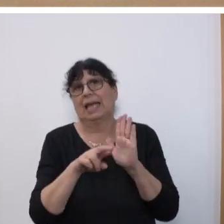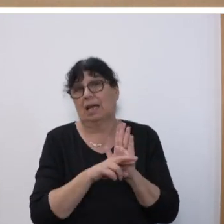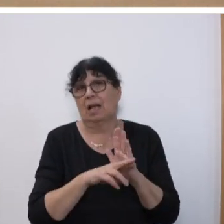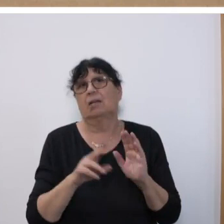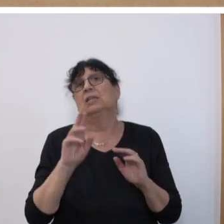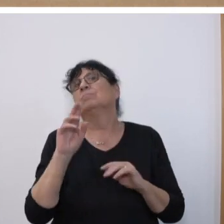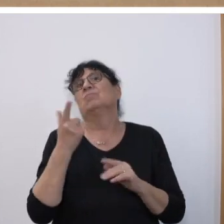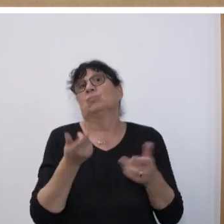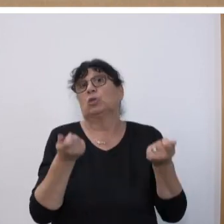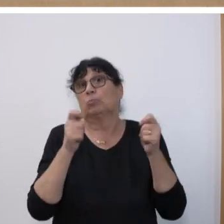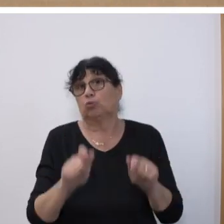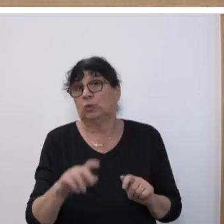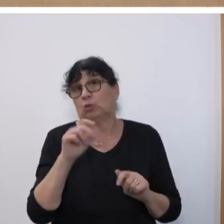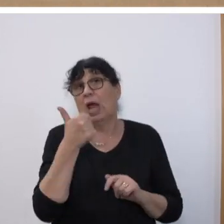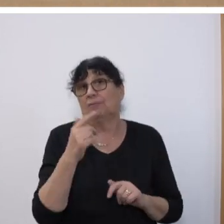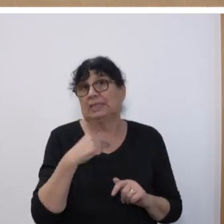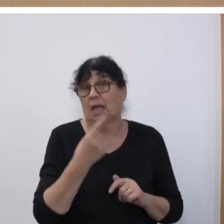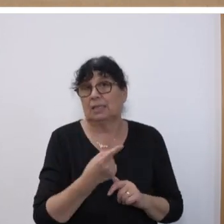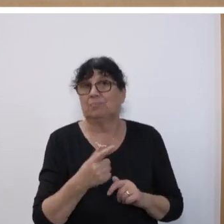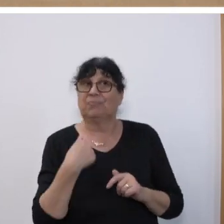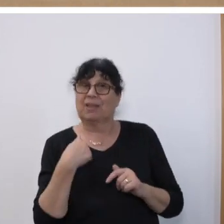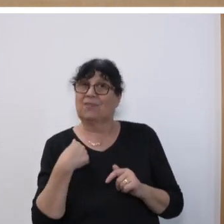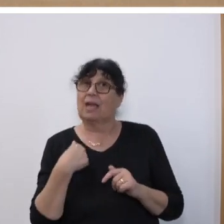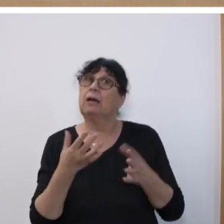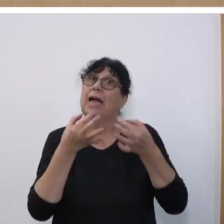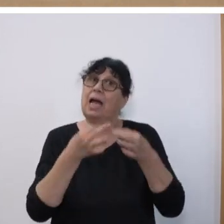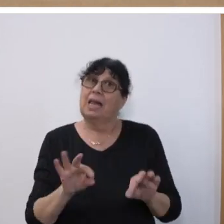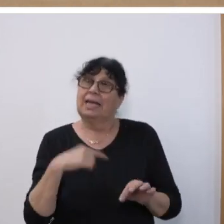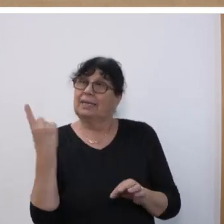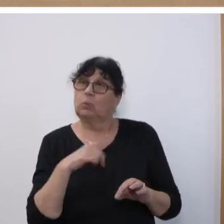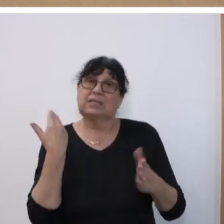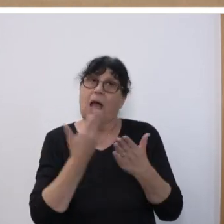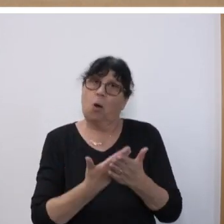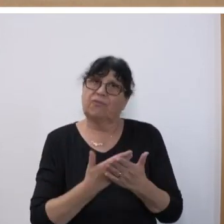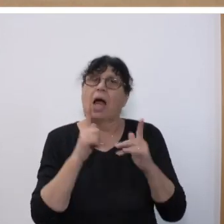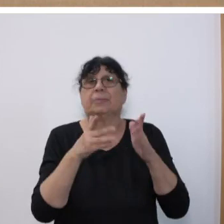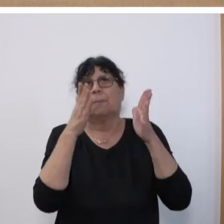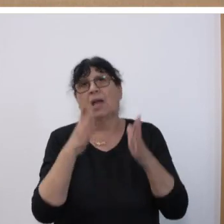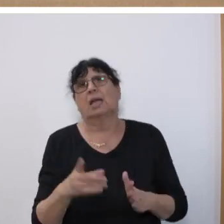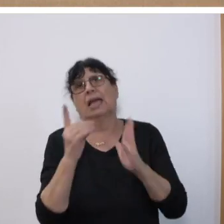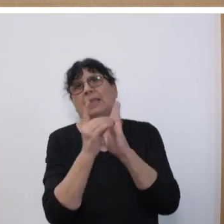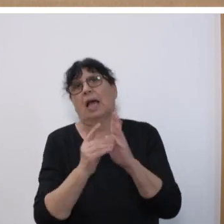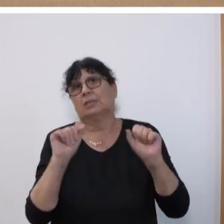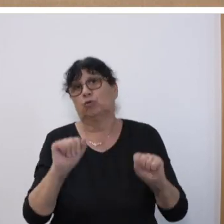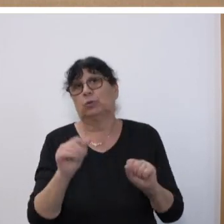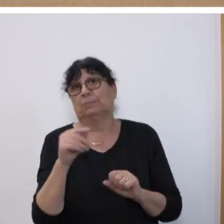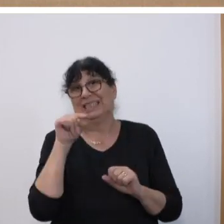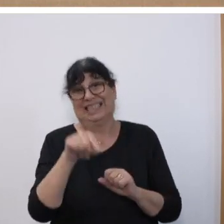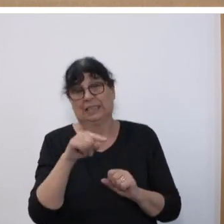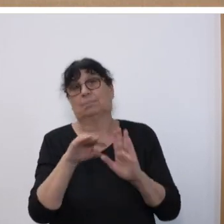absenden an dieser Stelle. Wir erledigen unsere Aufgaben auch im Bereich des Datenschutzes mit diesem Gesetz